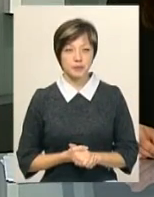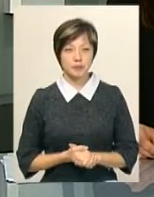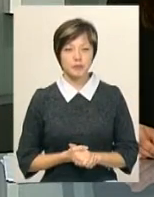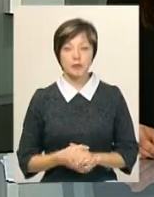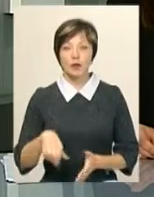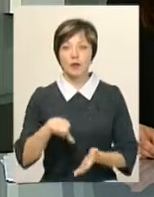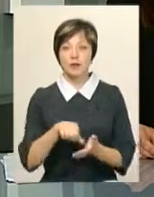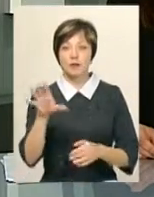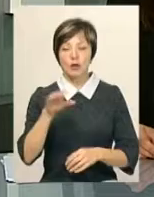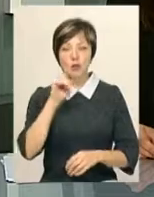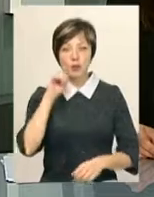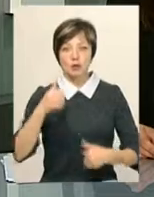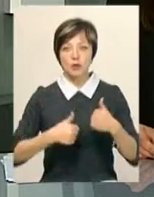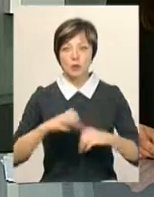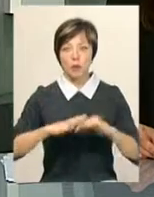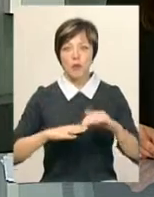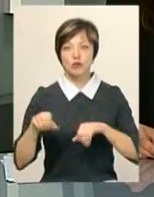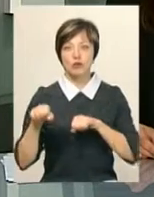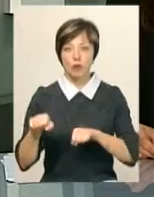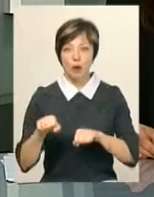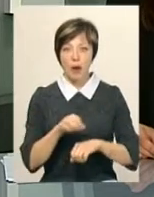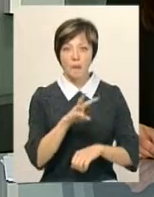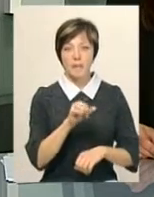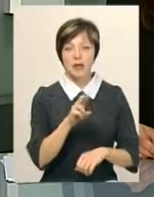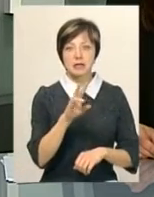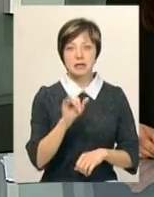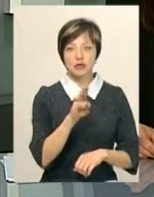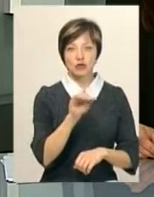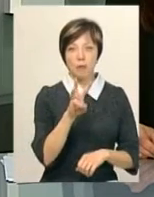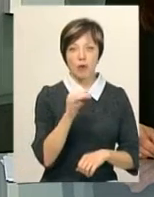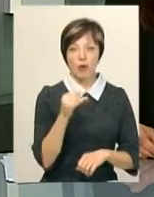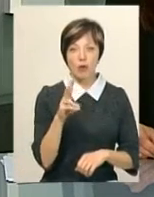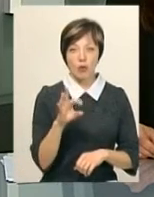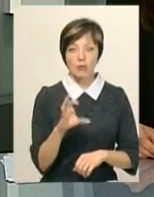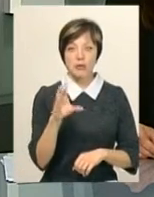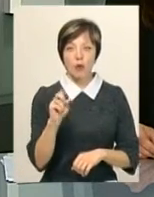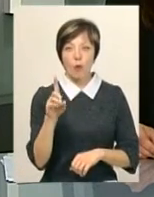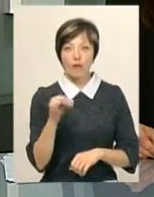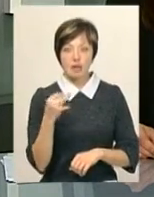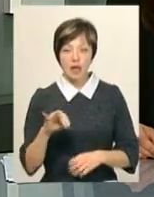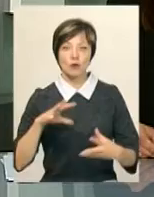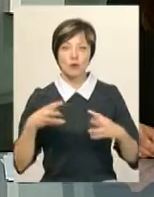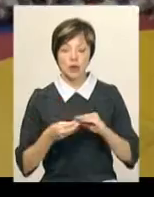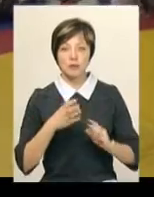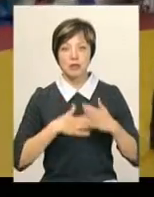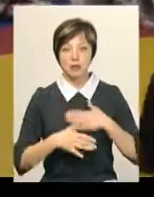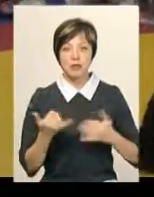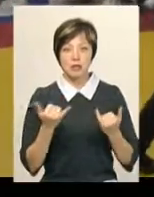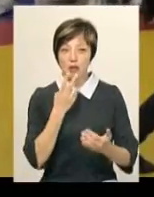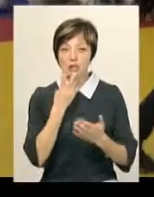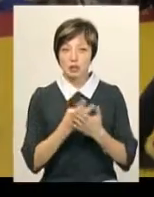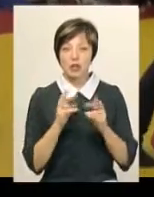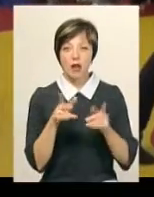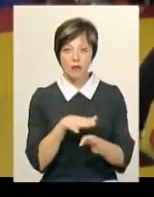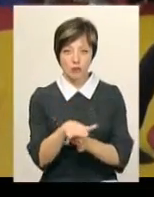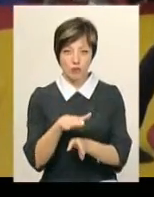Учасники всеукраїнського турніру з рукопашного бою Максим Шумейко та Артем Стаховський своїми результатами задоволені. Зараз ви бачите,